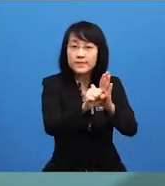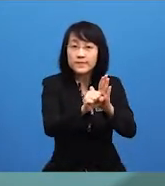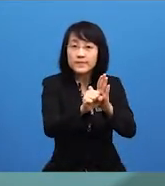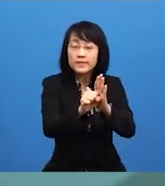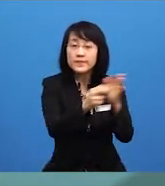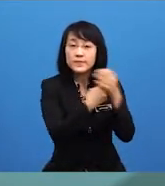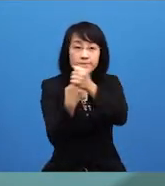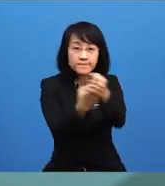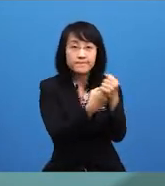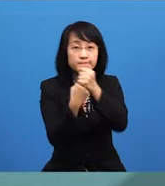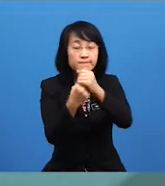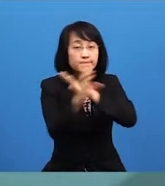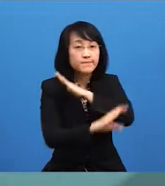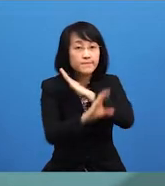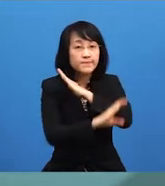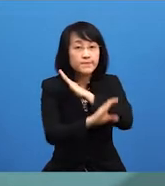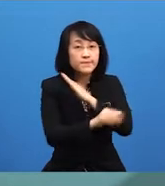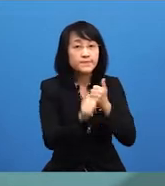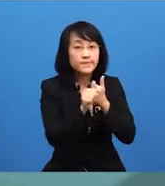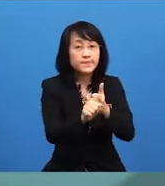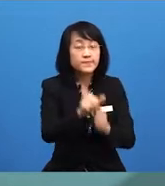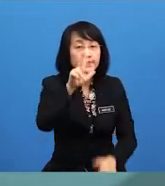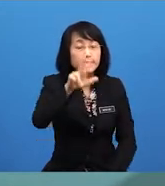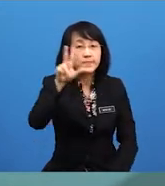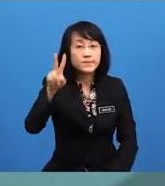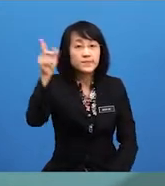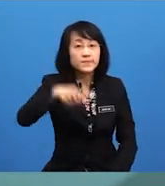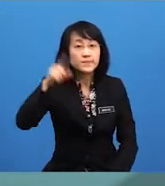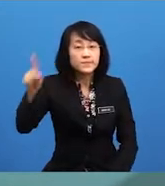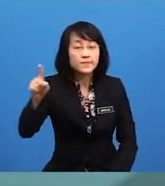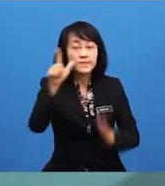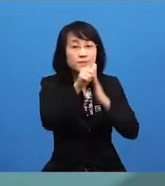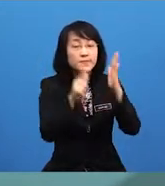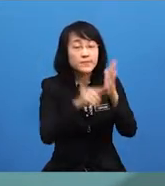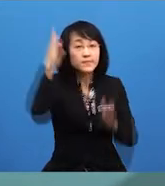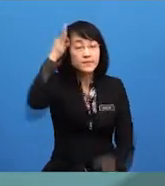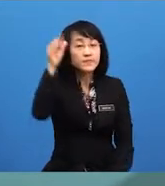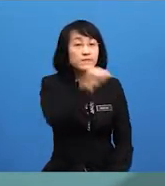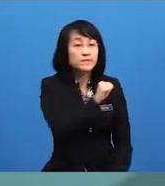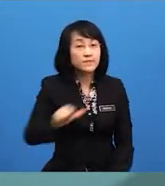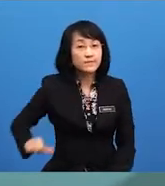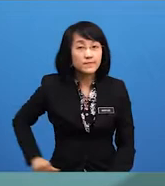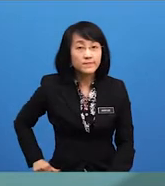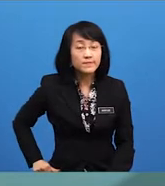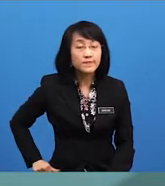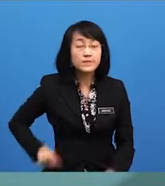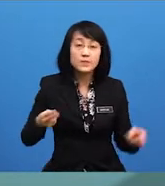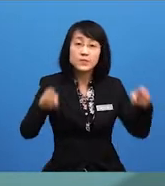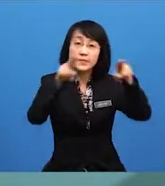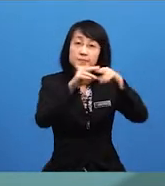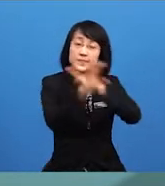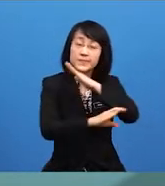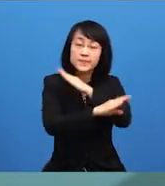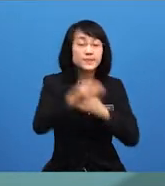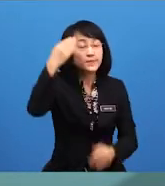negara Mengikut perkara 32 Struk 1 Perlembagaan Persekutuan Yang Di-Pertuan Agung adalah utama negara